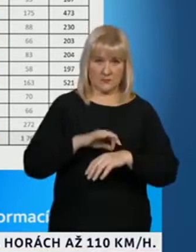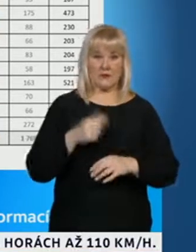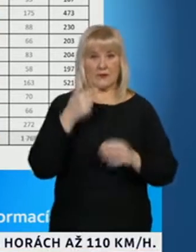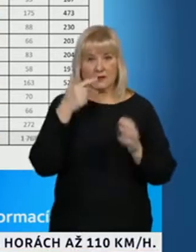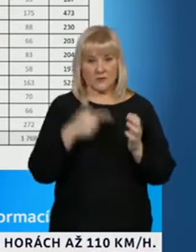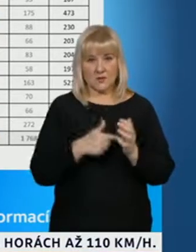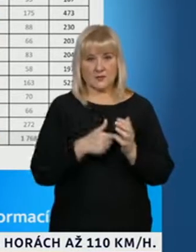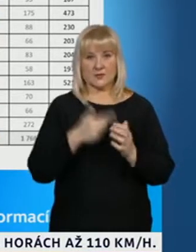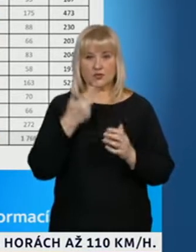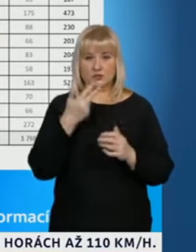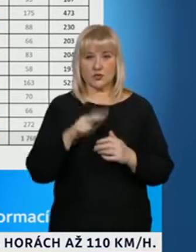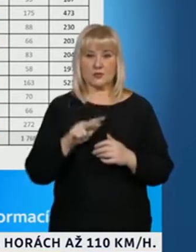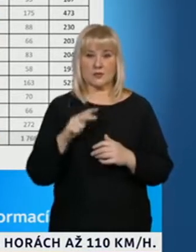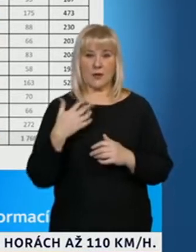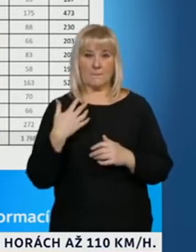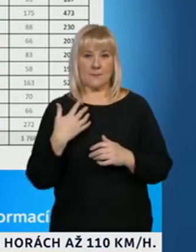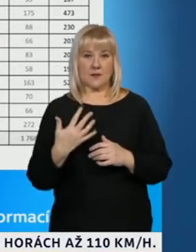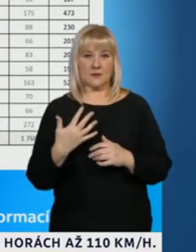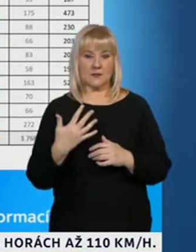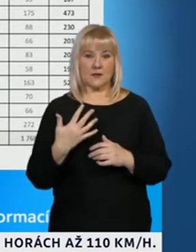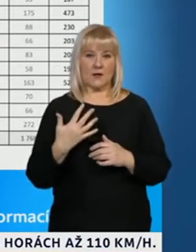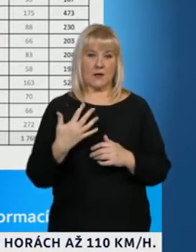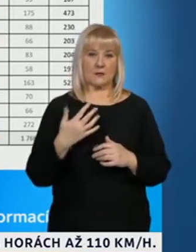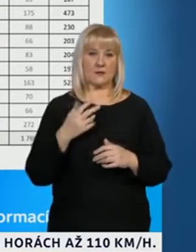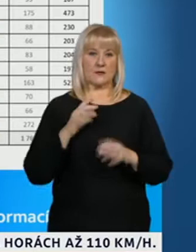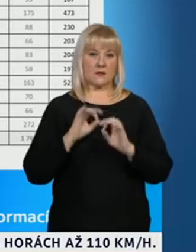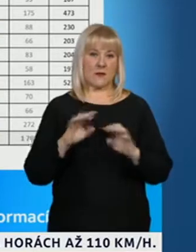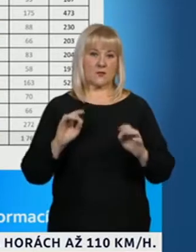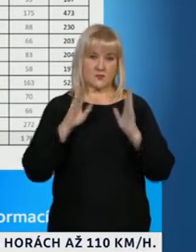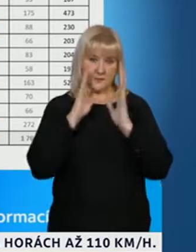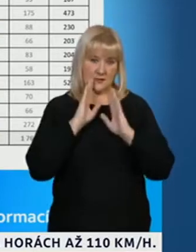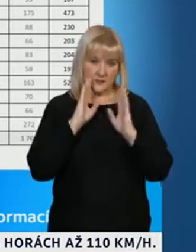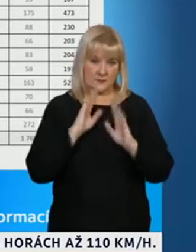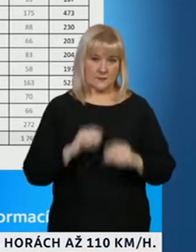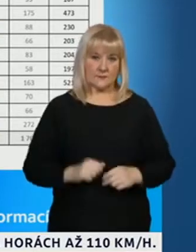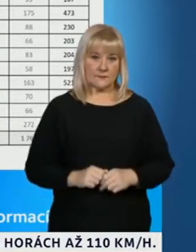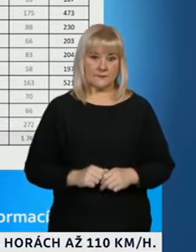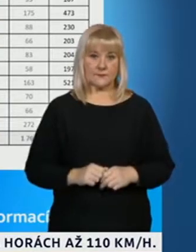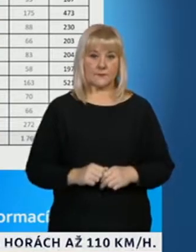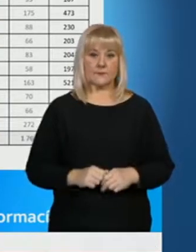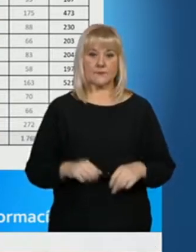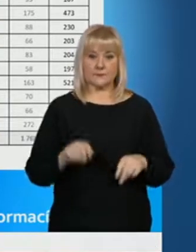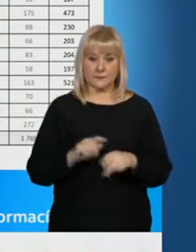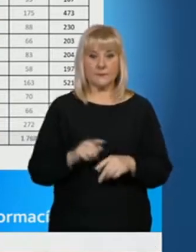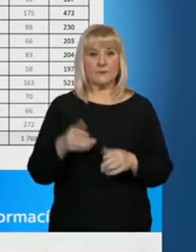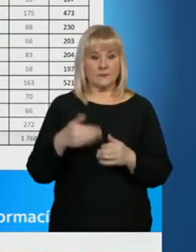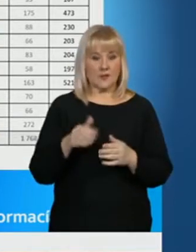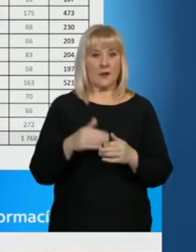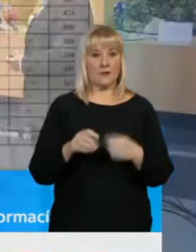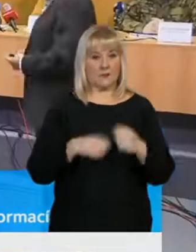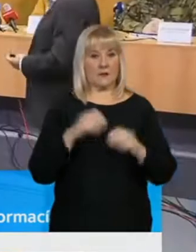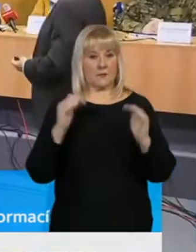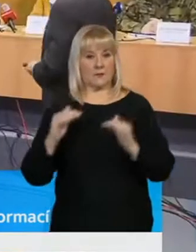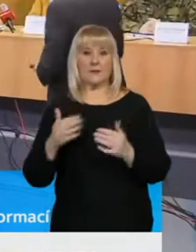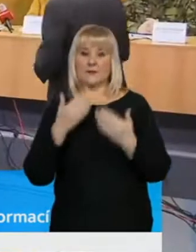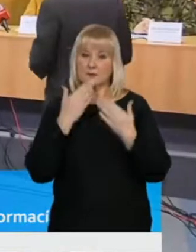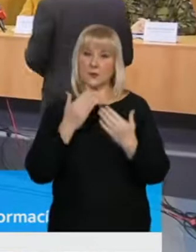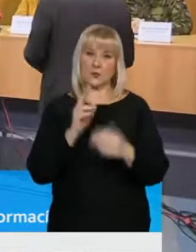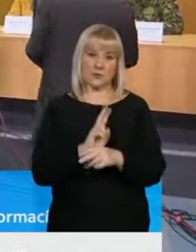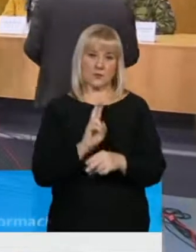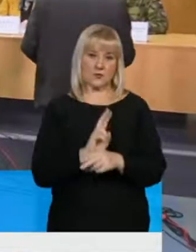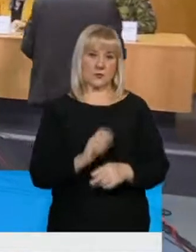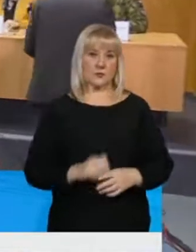2350 cca nakažených sester a ten trend je sestupný. Děkuju vám moc za pozornost.